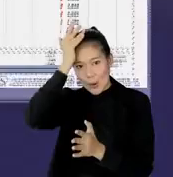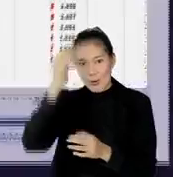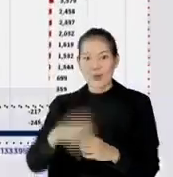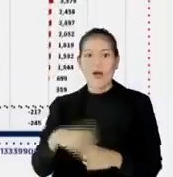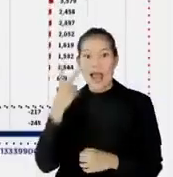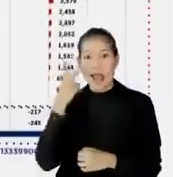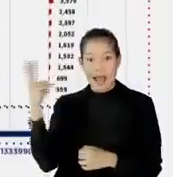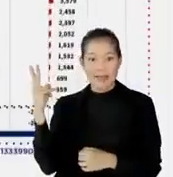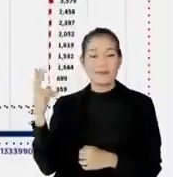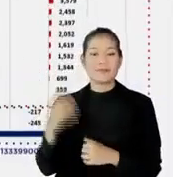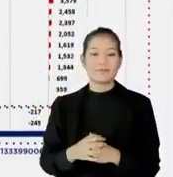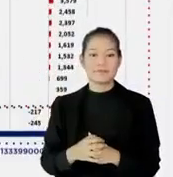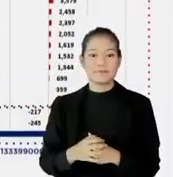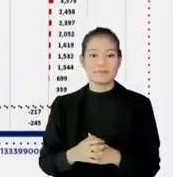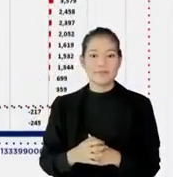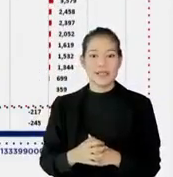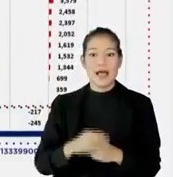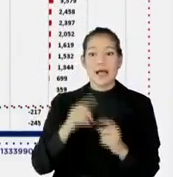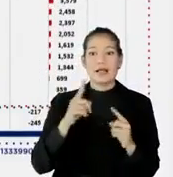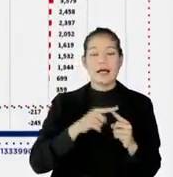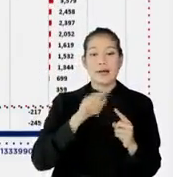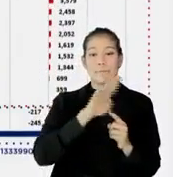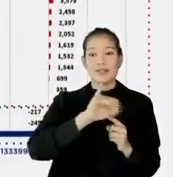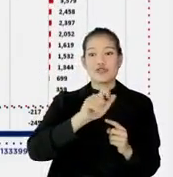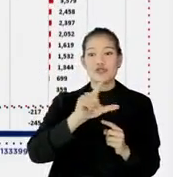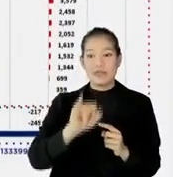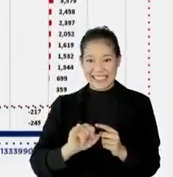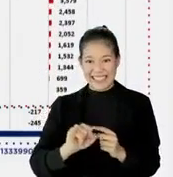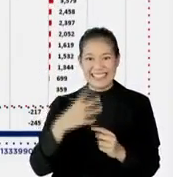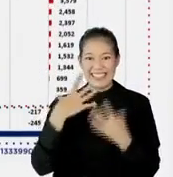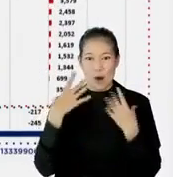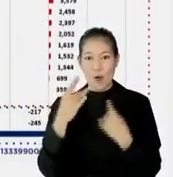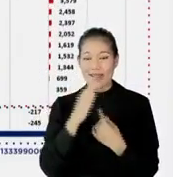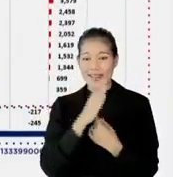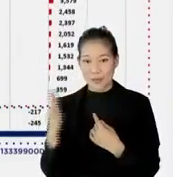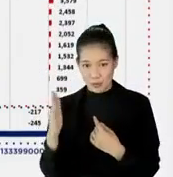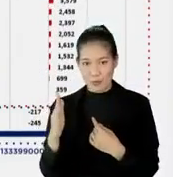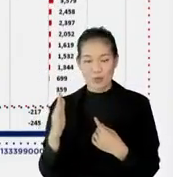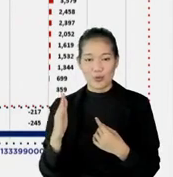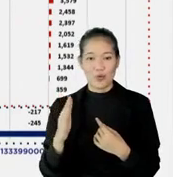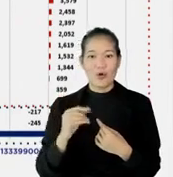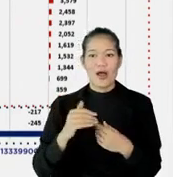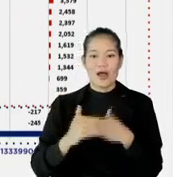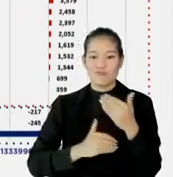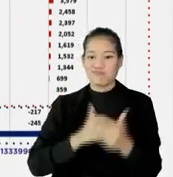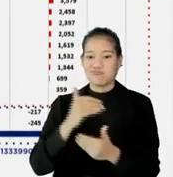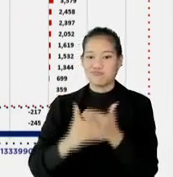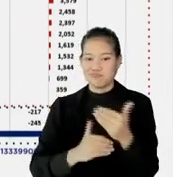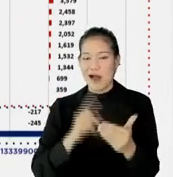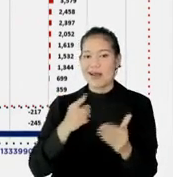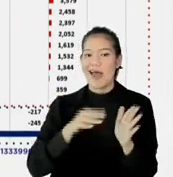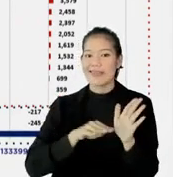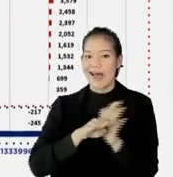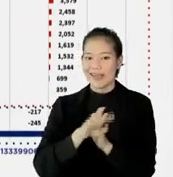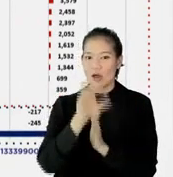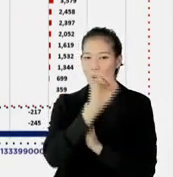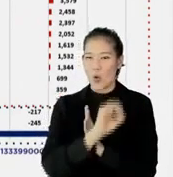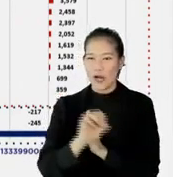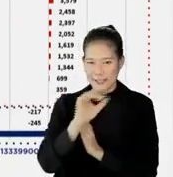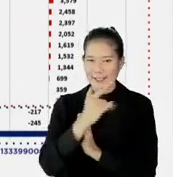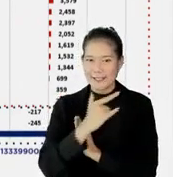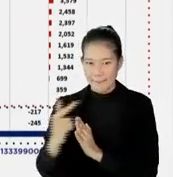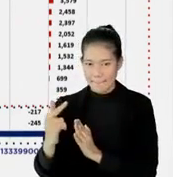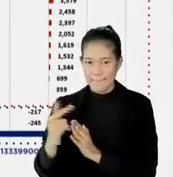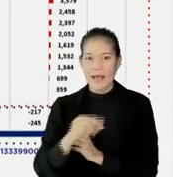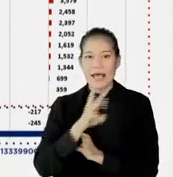Timur, misalnya tanggal 4 Juli, angkanya 11 ribu, kemudian tanggal 11 Juli, dia 17 ribu, dia naik, oranye-oranye gitu